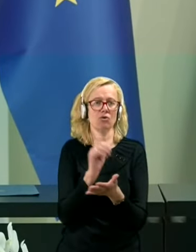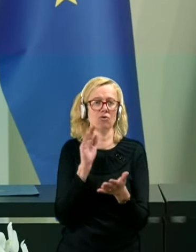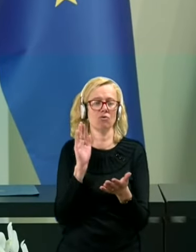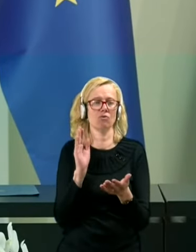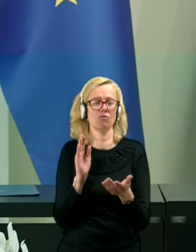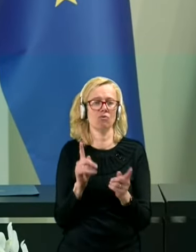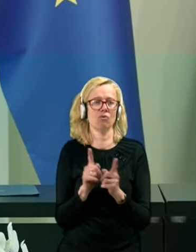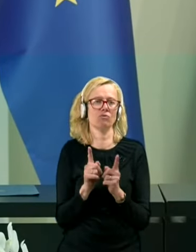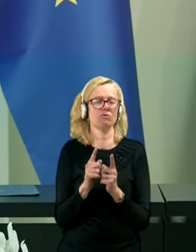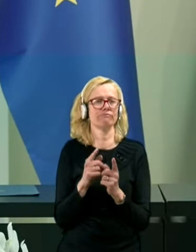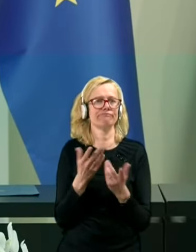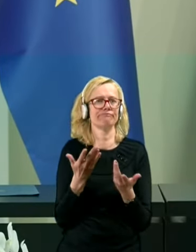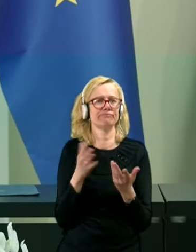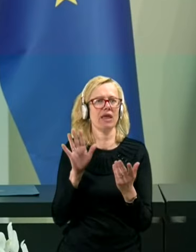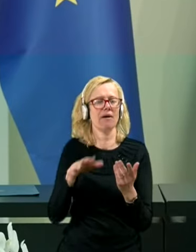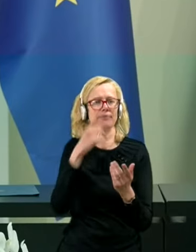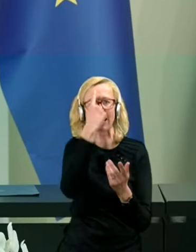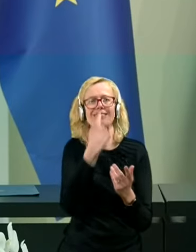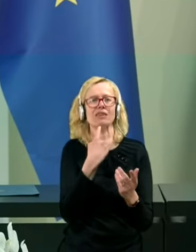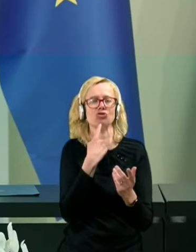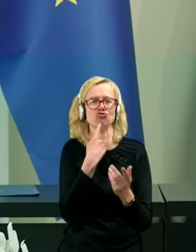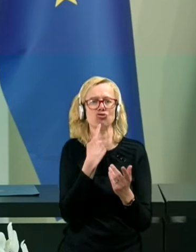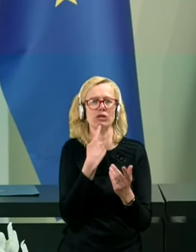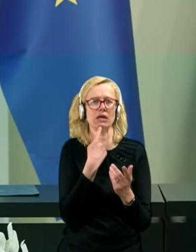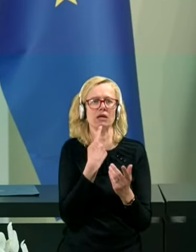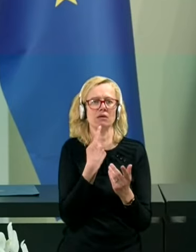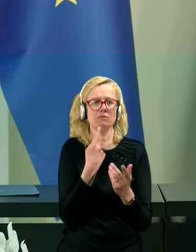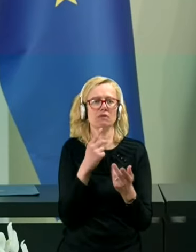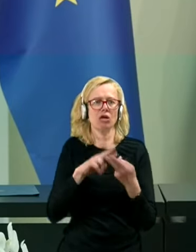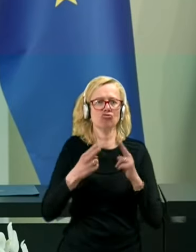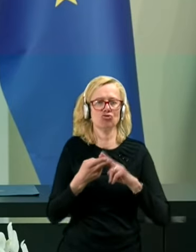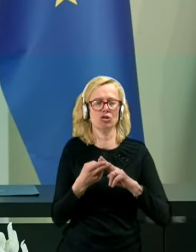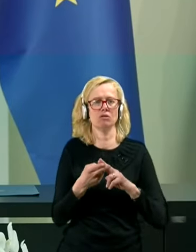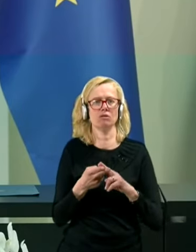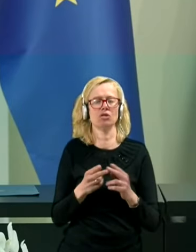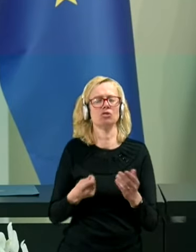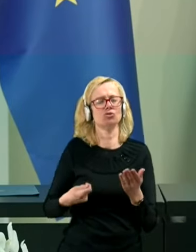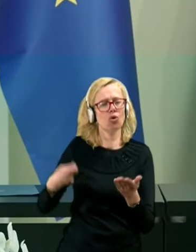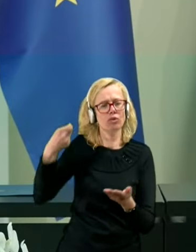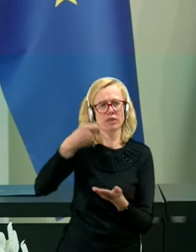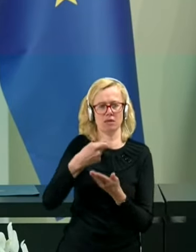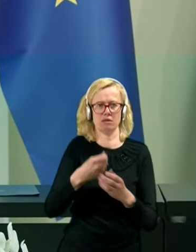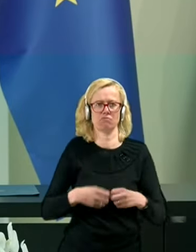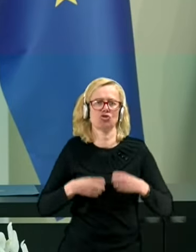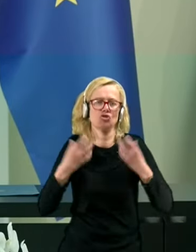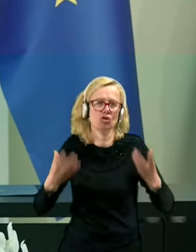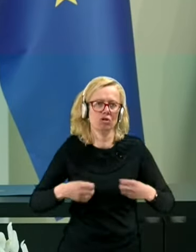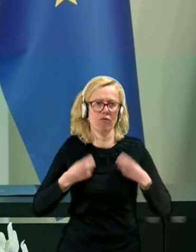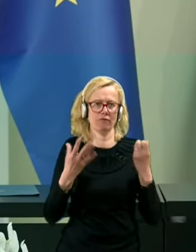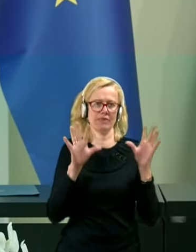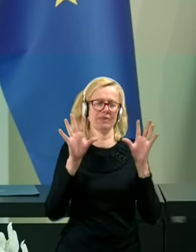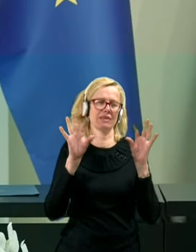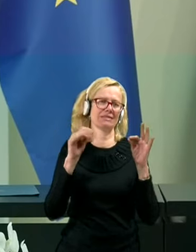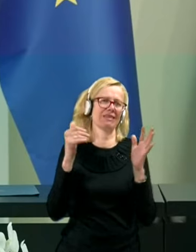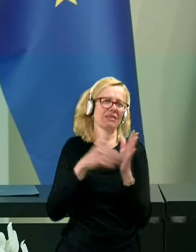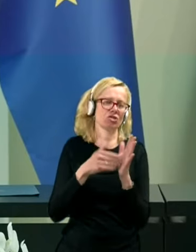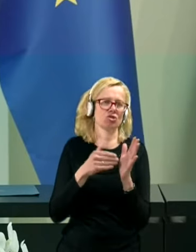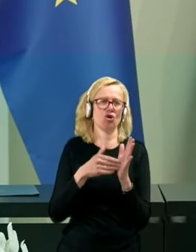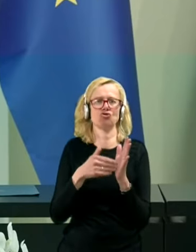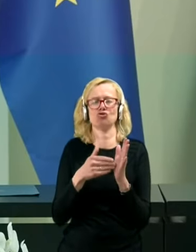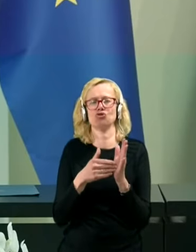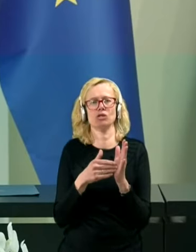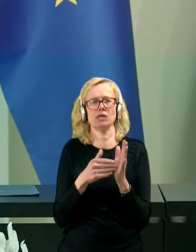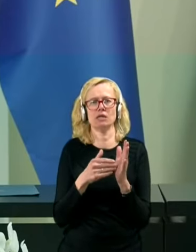pogon z dodatnim žrtvovanjem na deset tisočev v slovenskem zdravstvenem